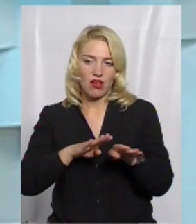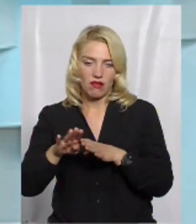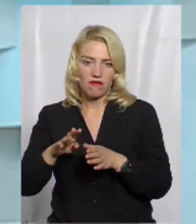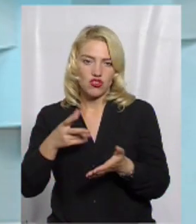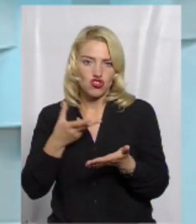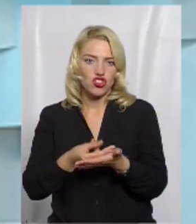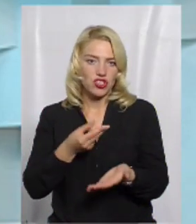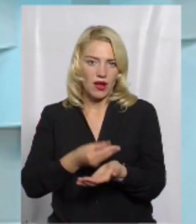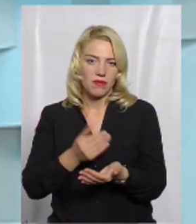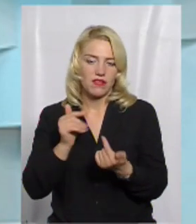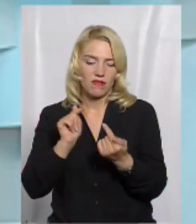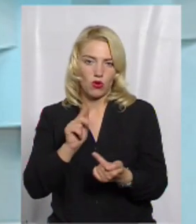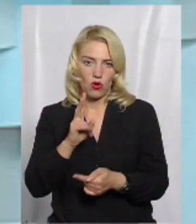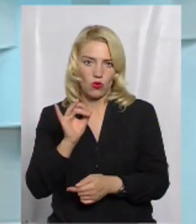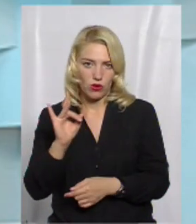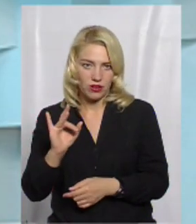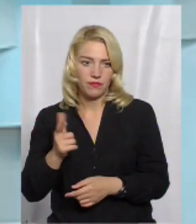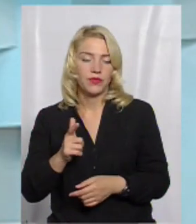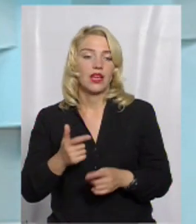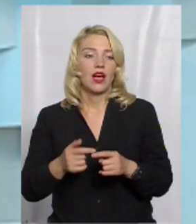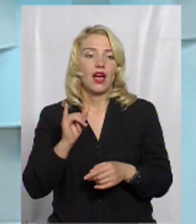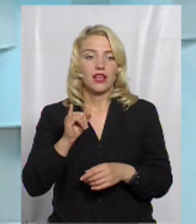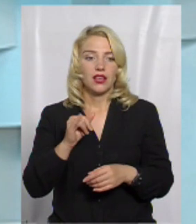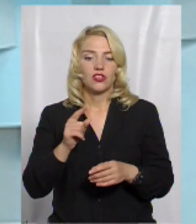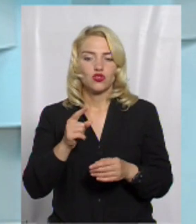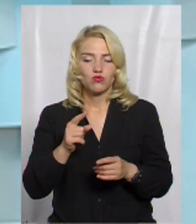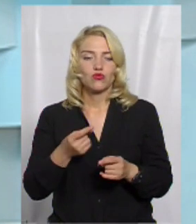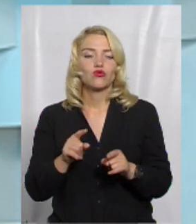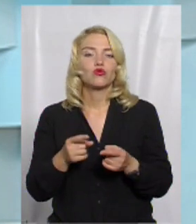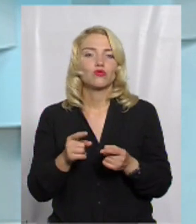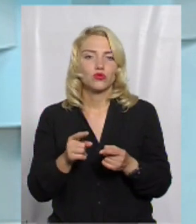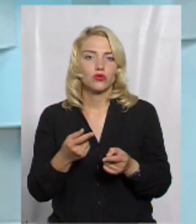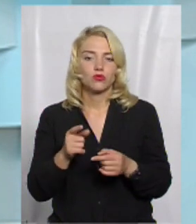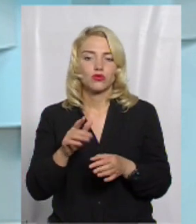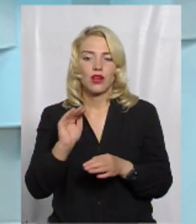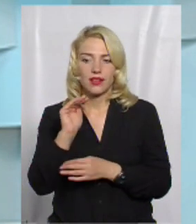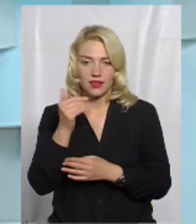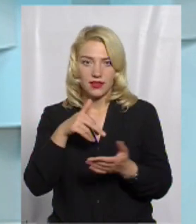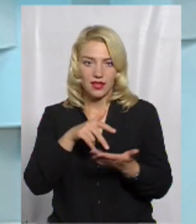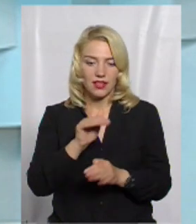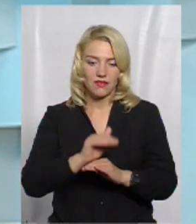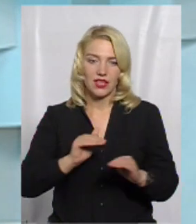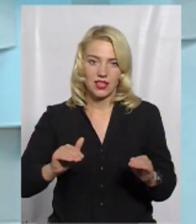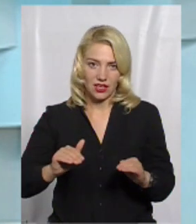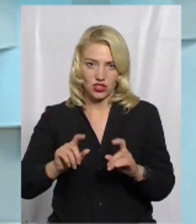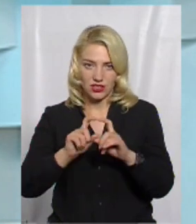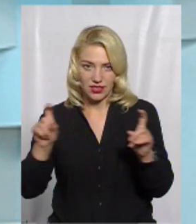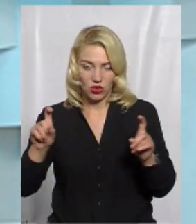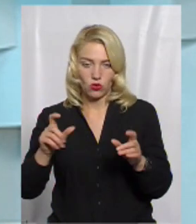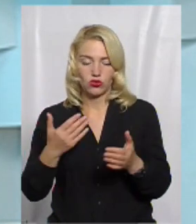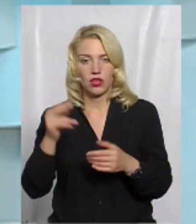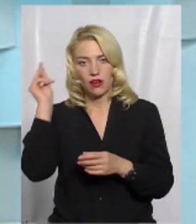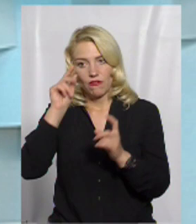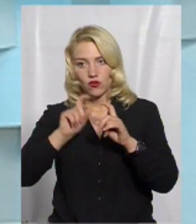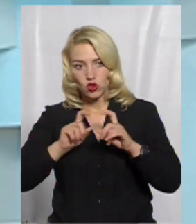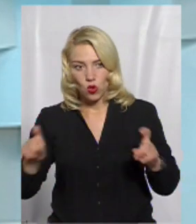рівень, який роблять батьки більше щеплення, чому дитина йде в дитячий дошкільний заклад, йде